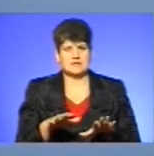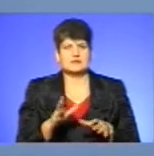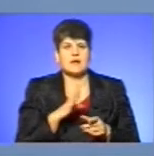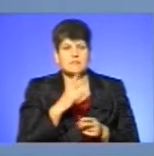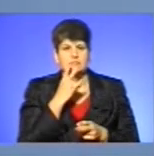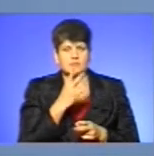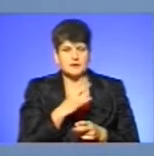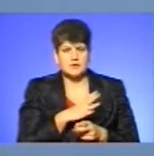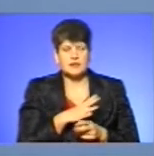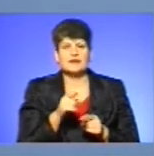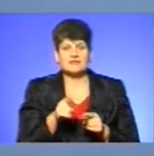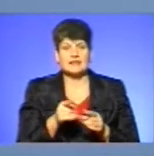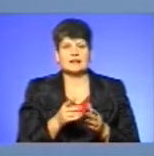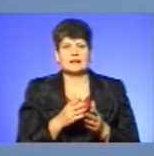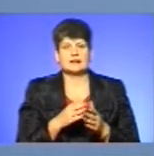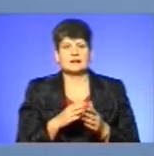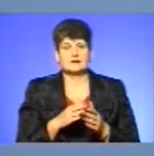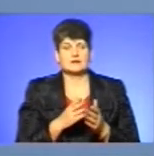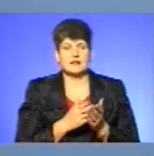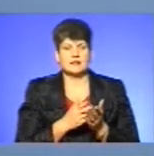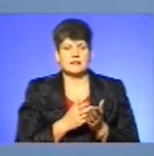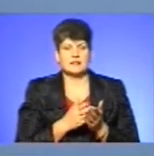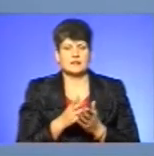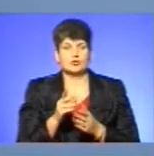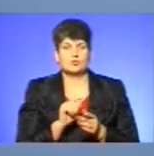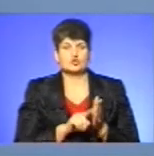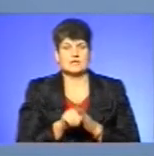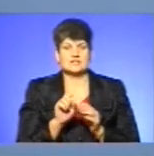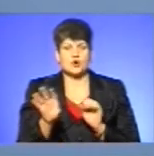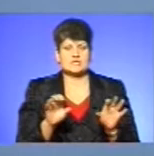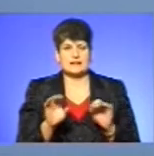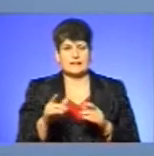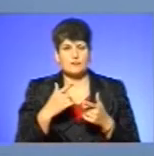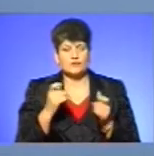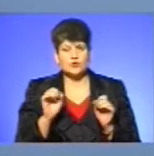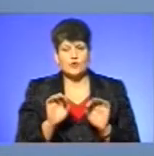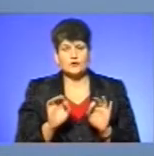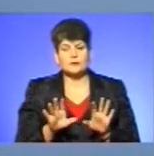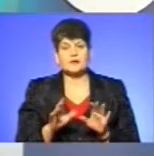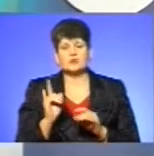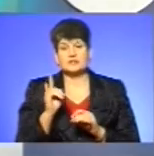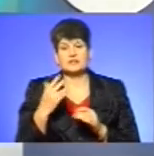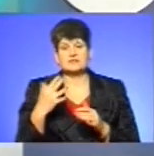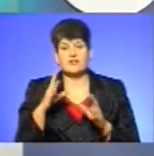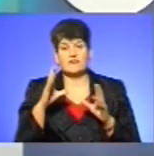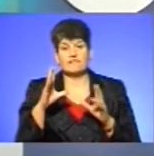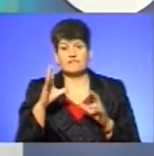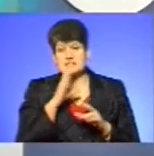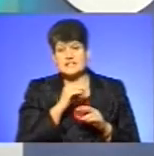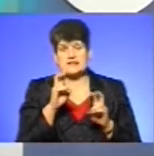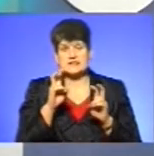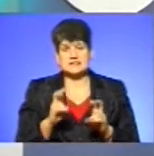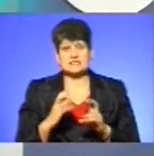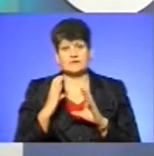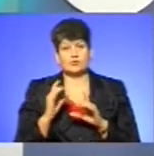І якраз в тих напрямках здійснюється розсилка такого повідомлення. А якщо, для прикладу, дитина вже встигла сісти в автобус, поїхати